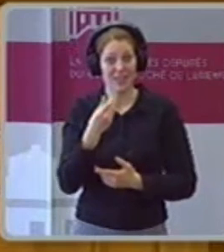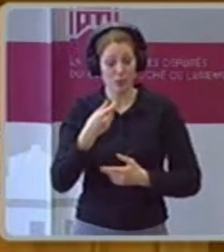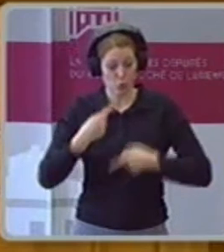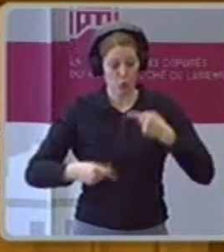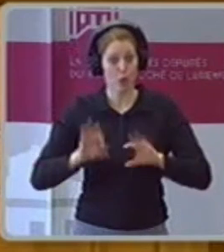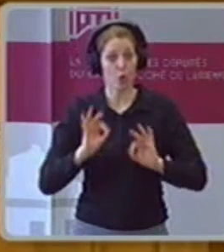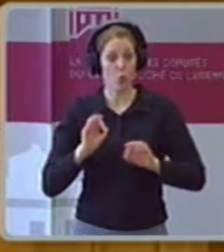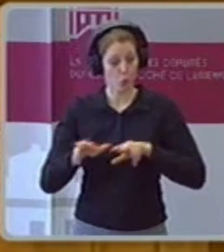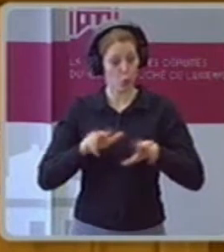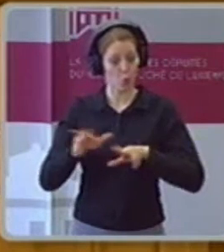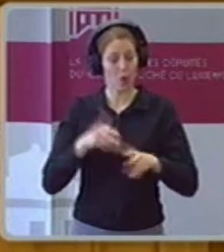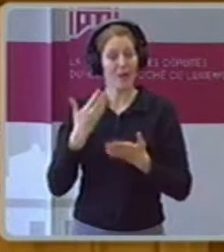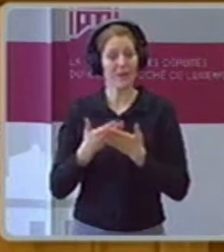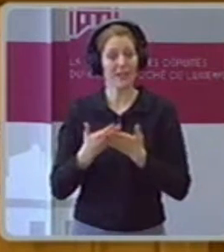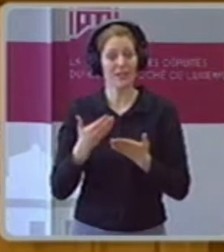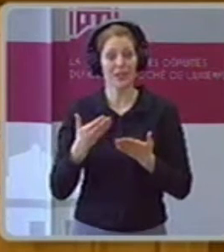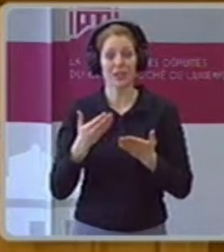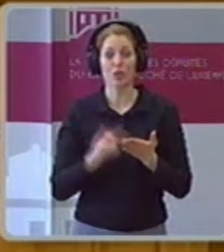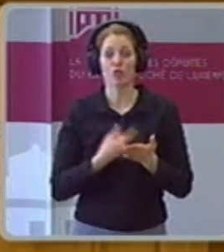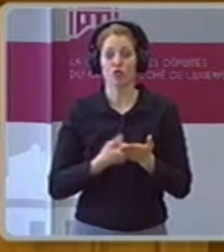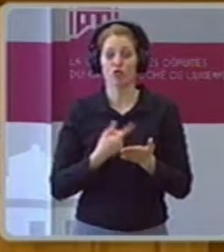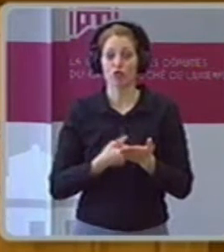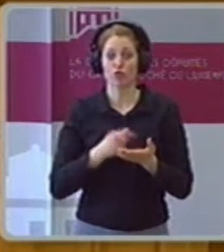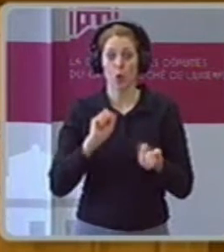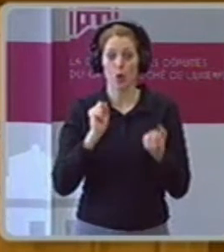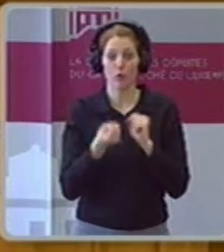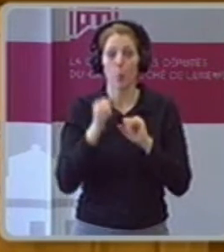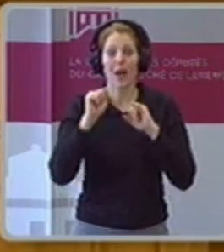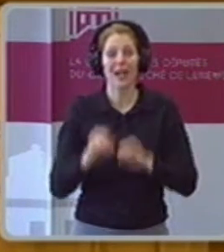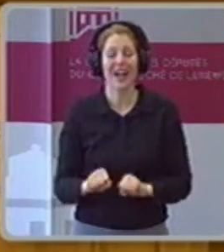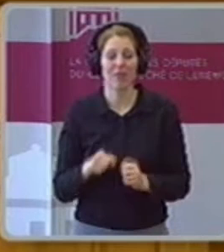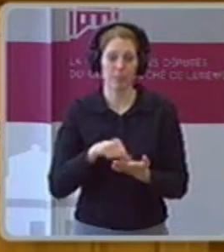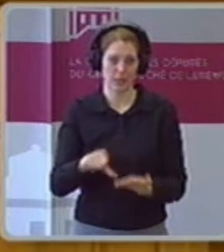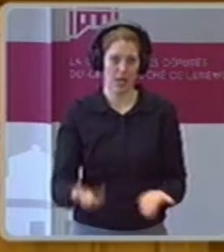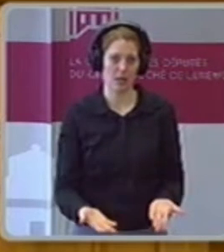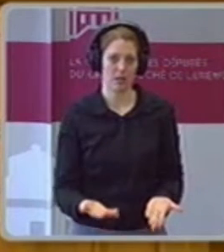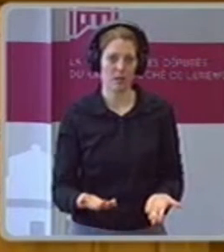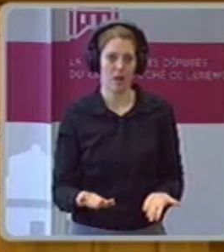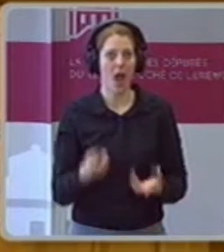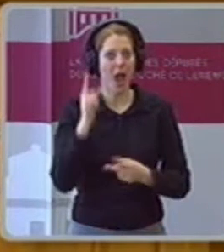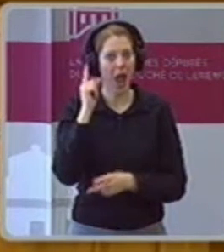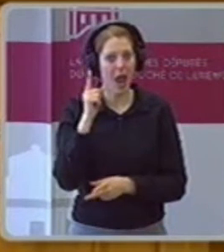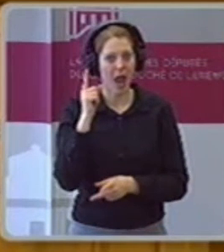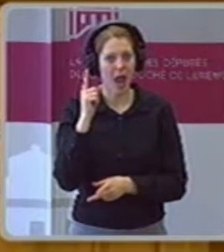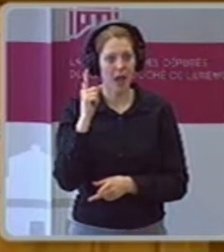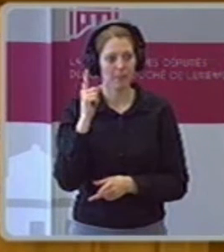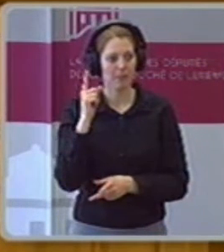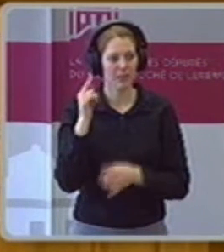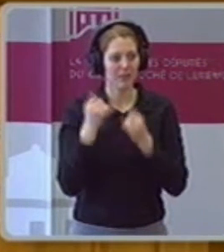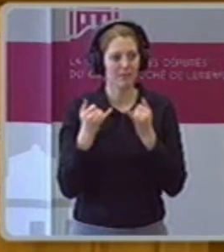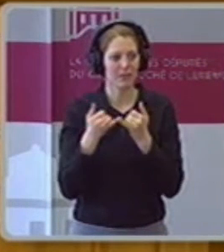fest, dass die Steuerreform integriert von 1 Milliarden bis den letzten Euro über Amprin